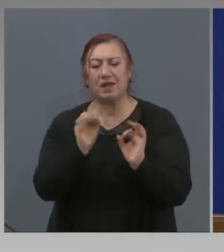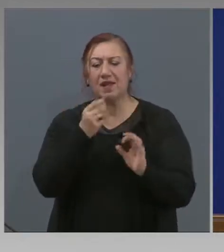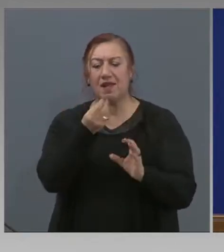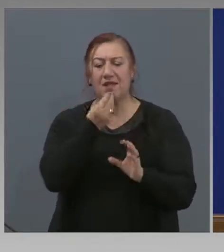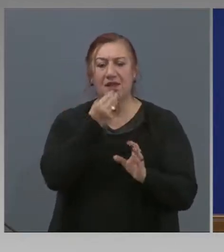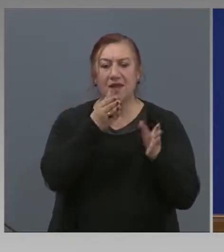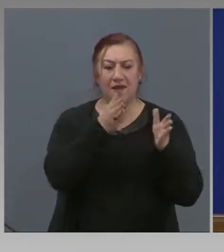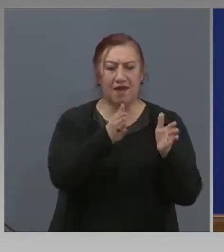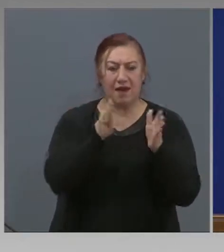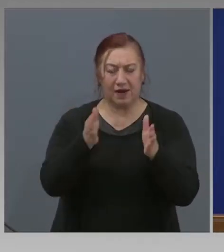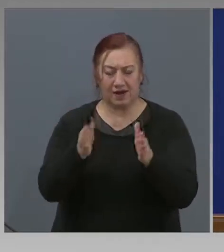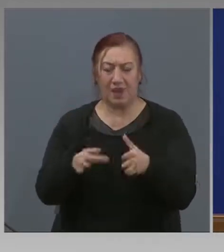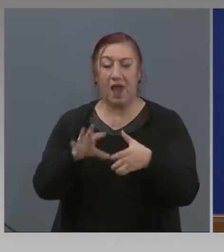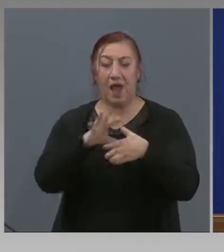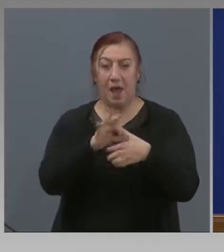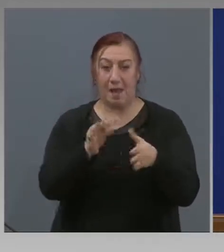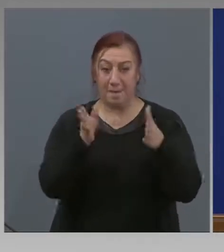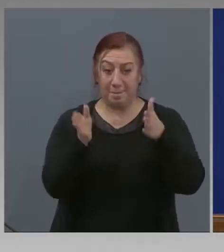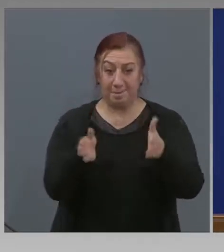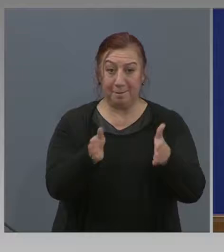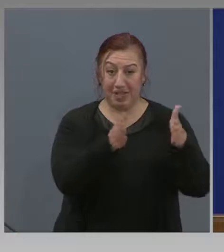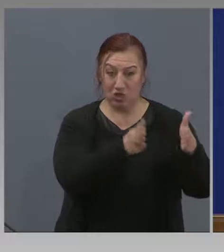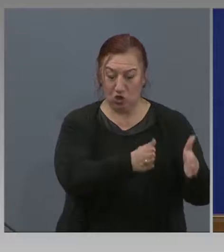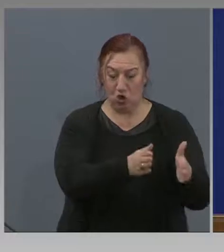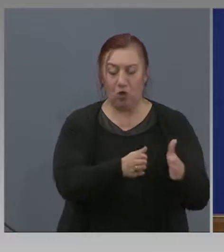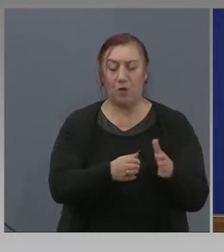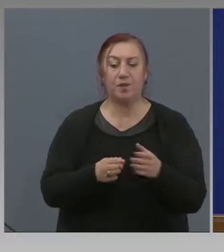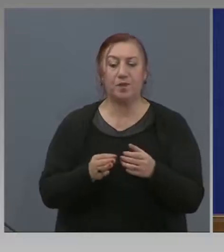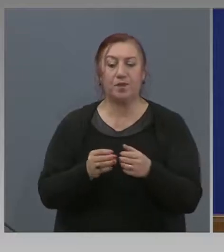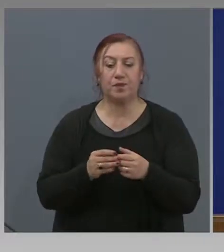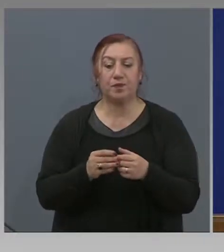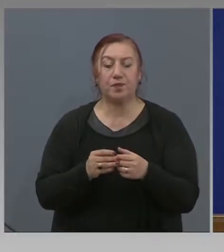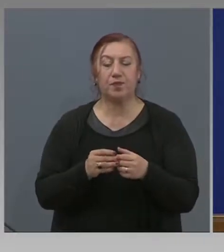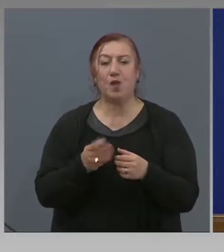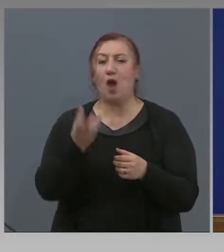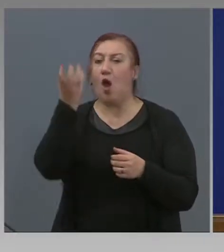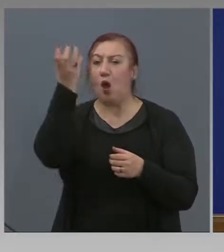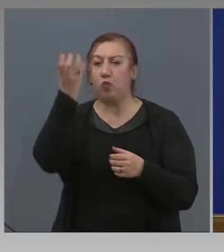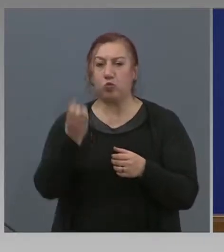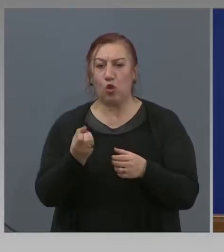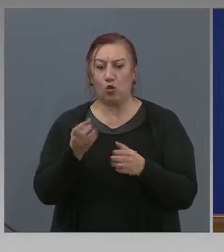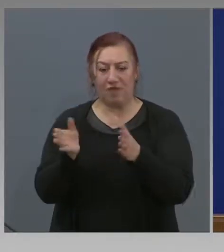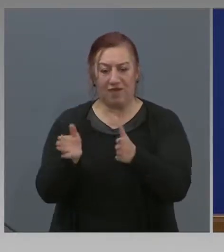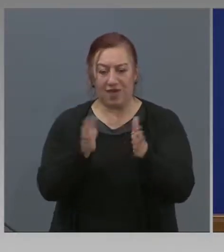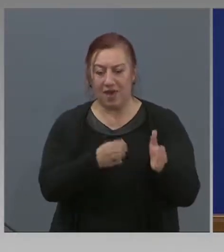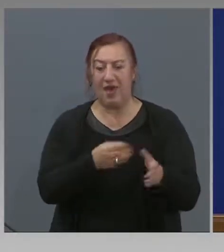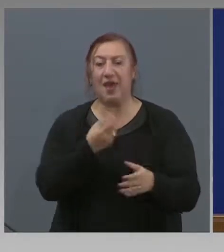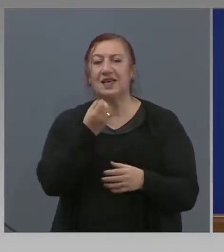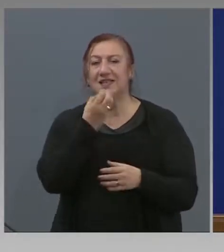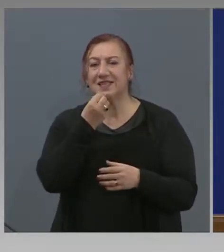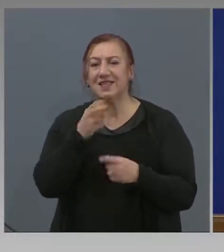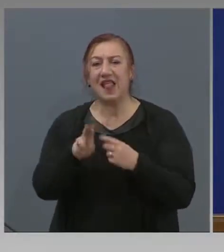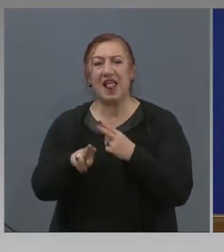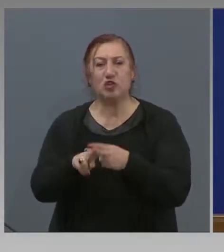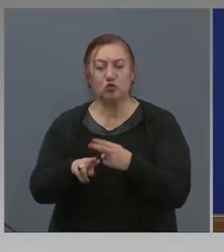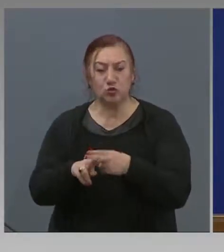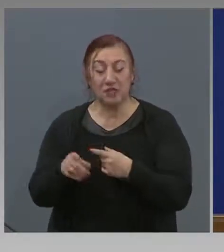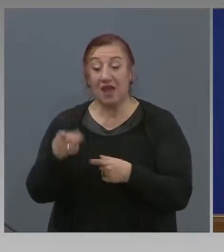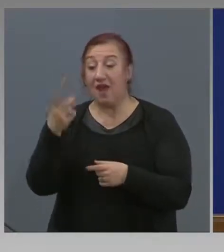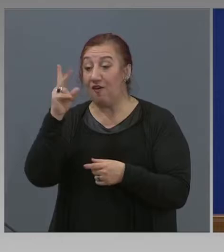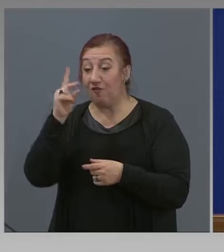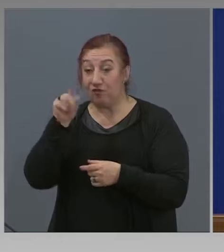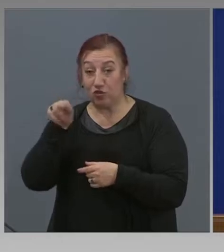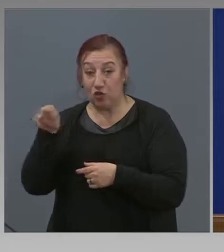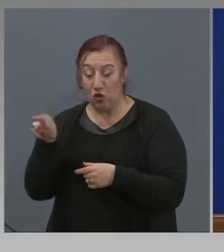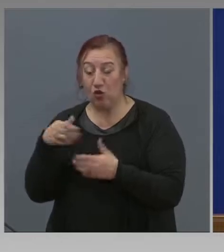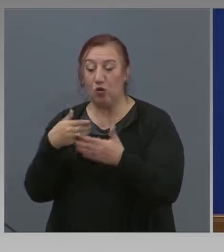като меса, плодове и зеленчуци. Второ, по отношение на